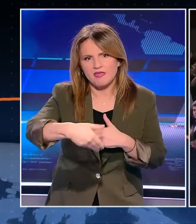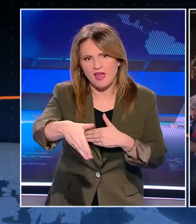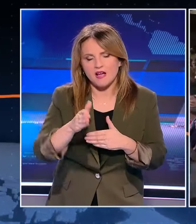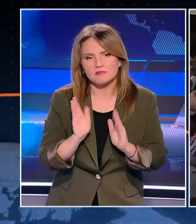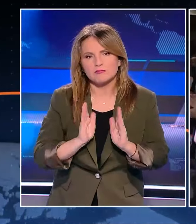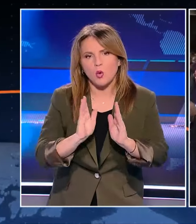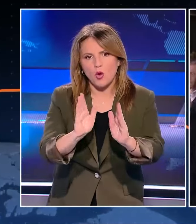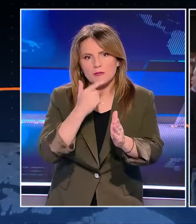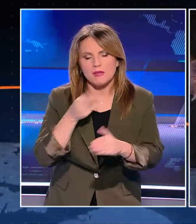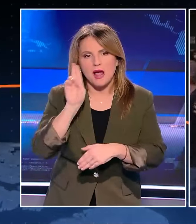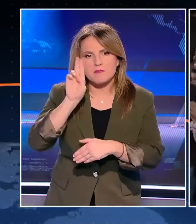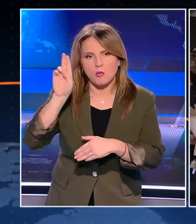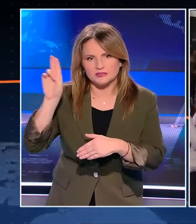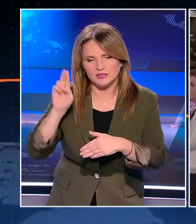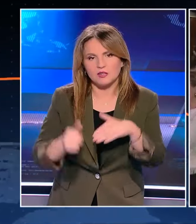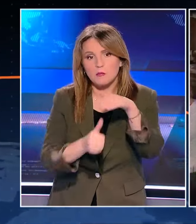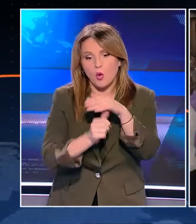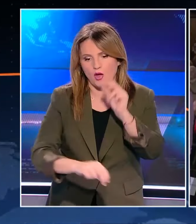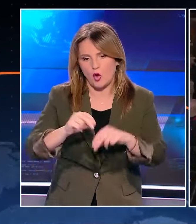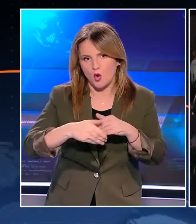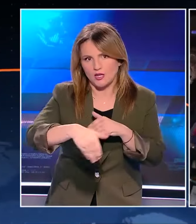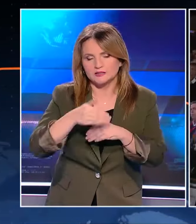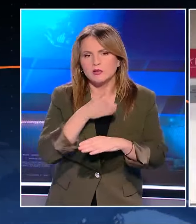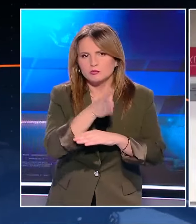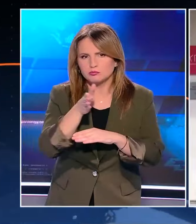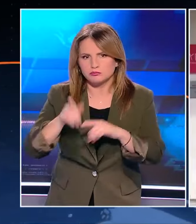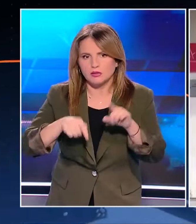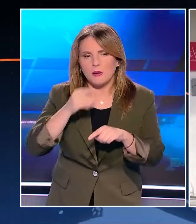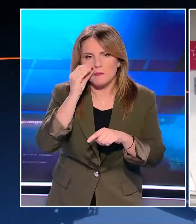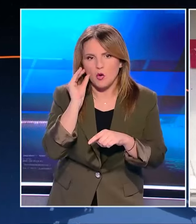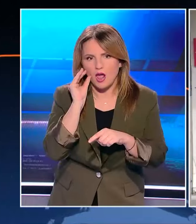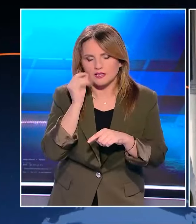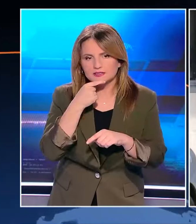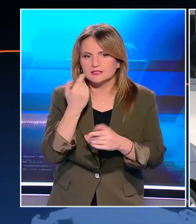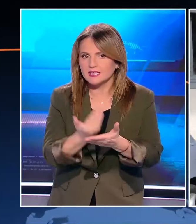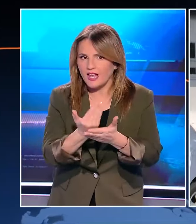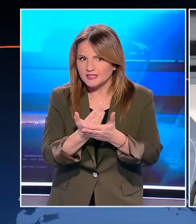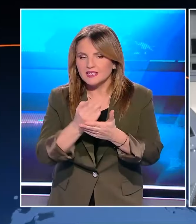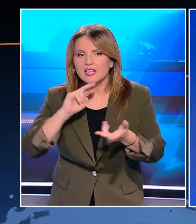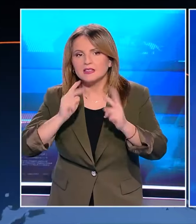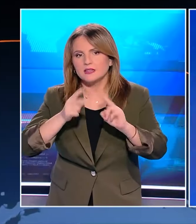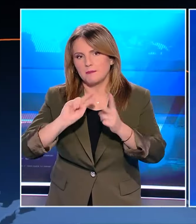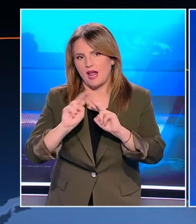ηγεσίας Με τους υποψήφιους να ξεδιπλώνουν την προεκλογική τους εξτρατεία Ο Παύλος Πολάκης ζήτησε debate